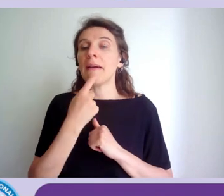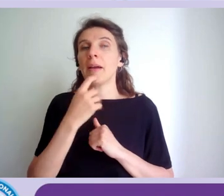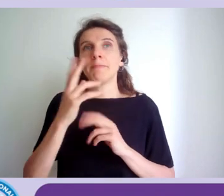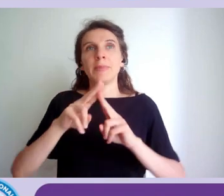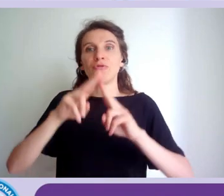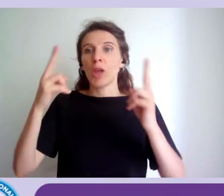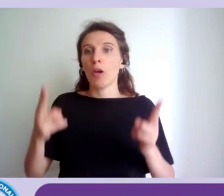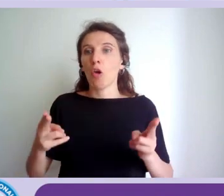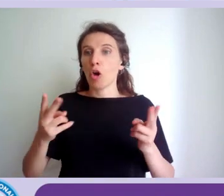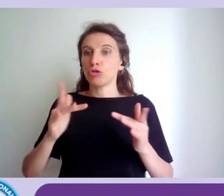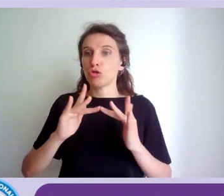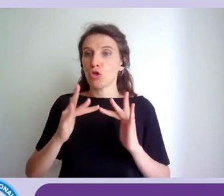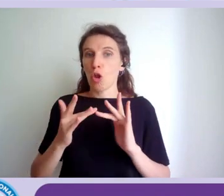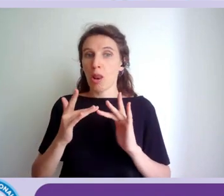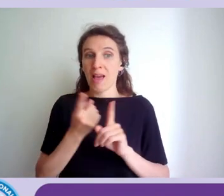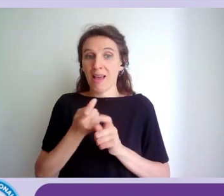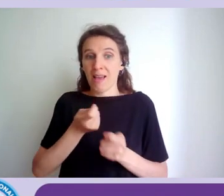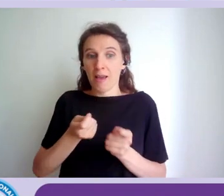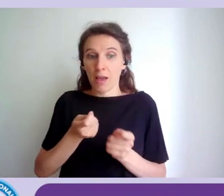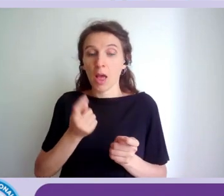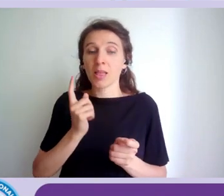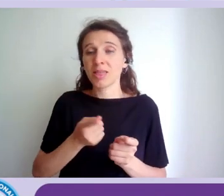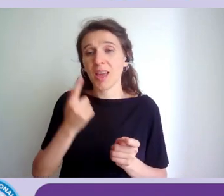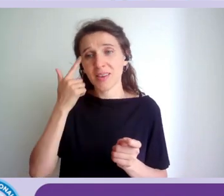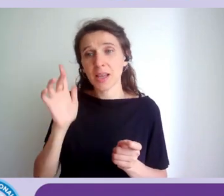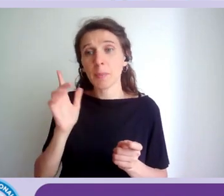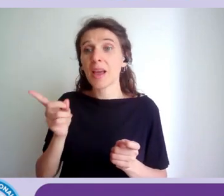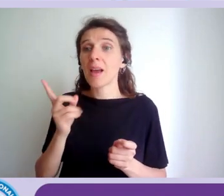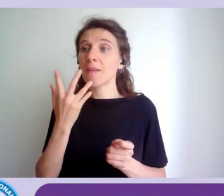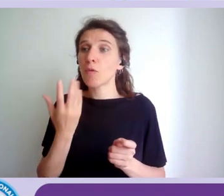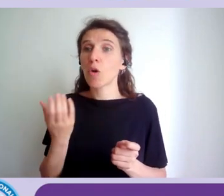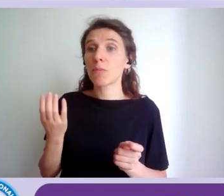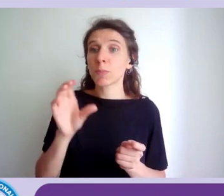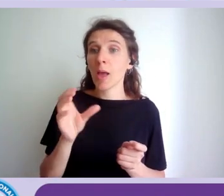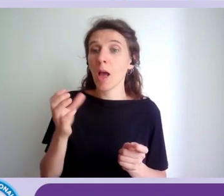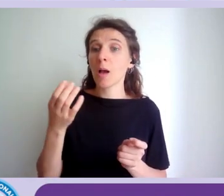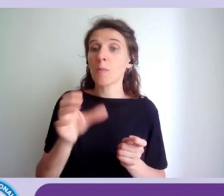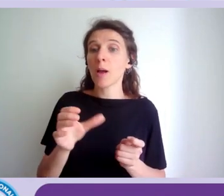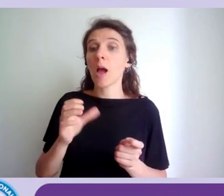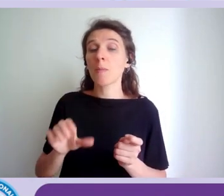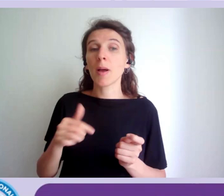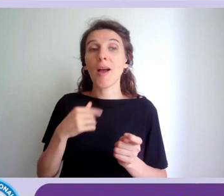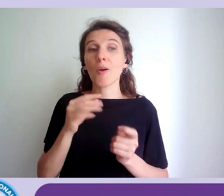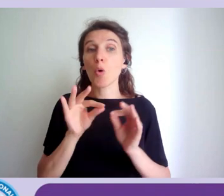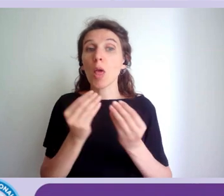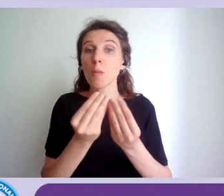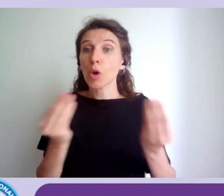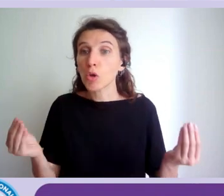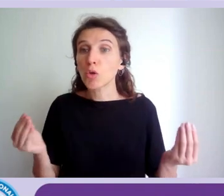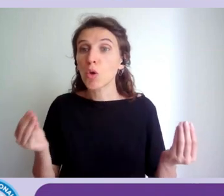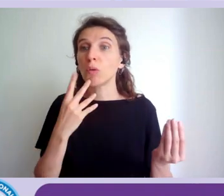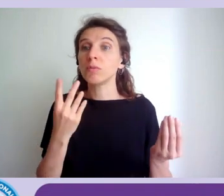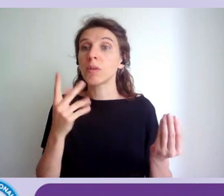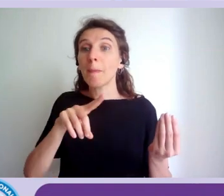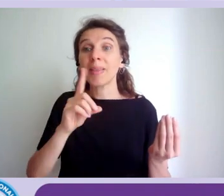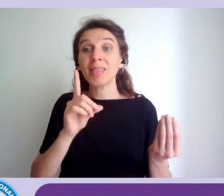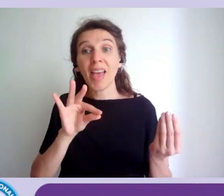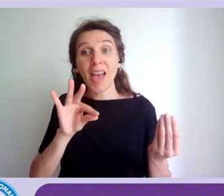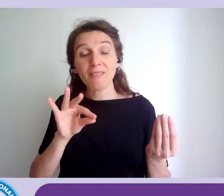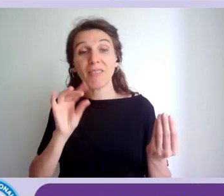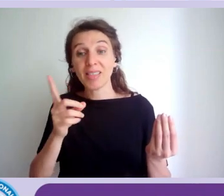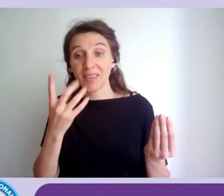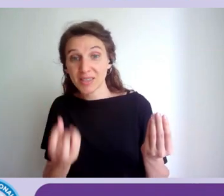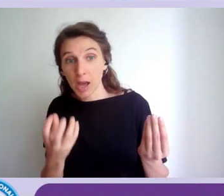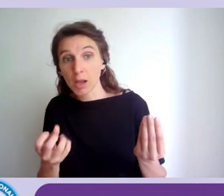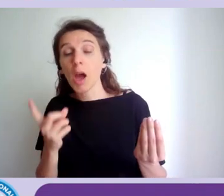online deve sapere che se vengono caricate delle schede descrittive dei prodotti scaricabili in pdf quei pdf devono essere